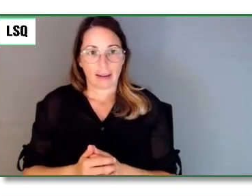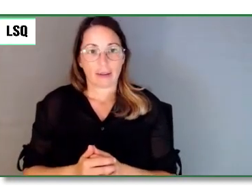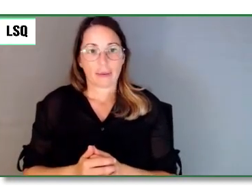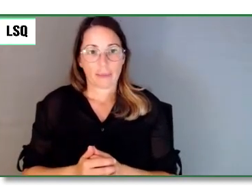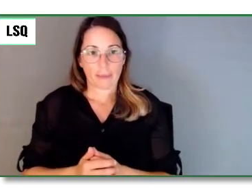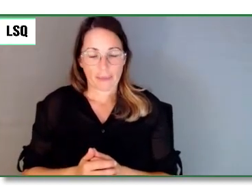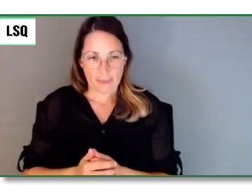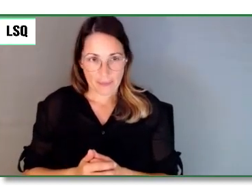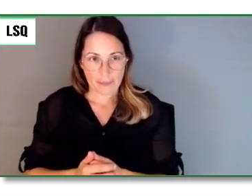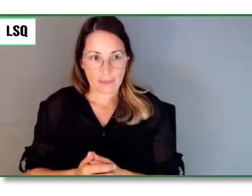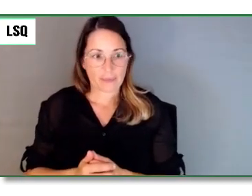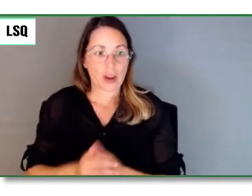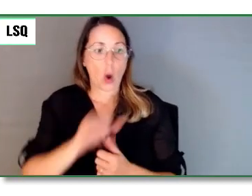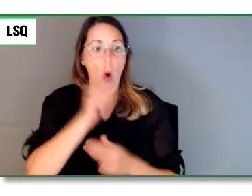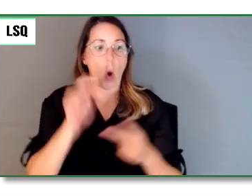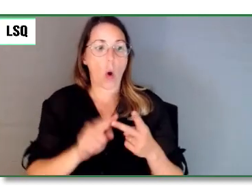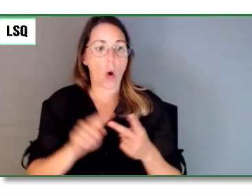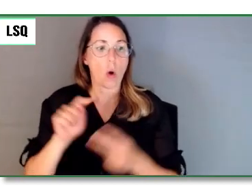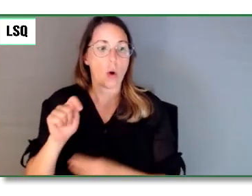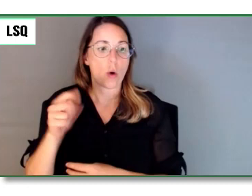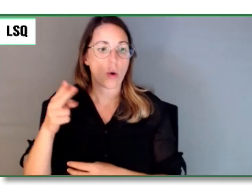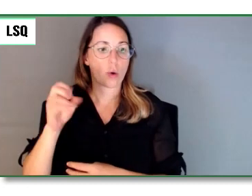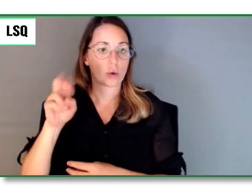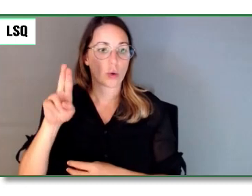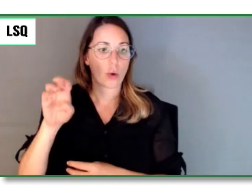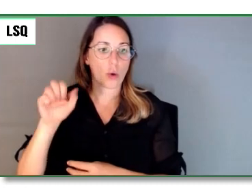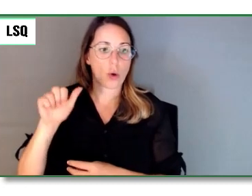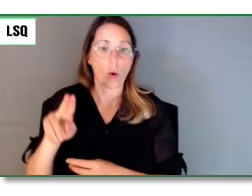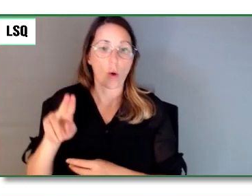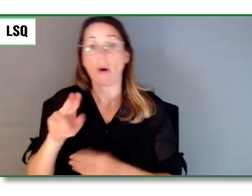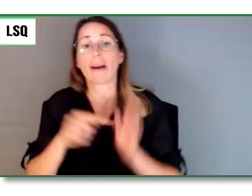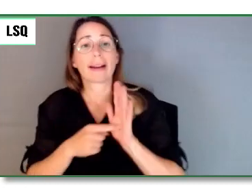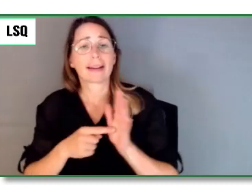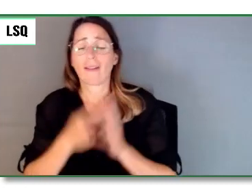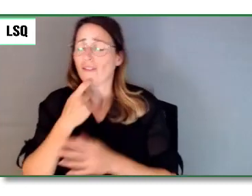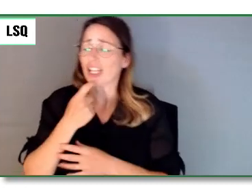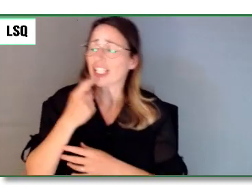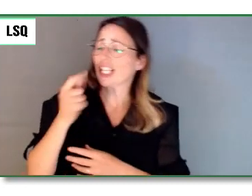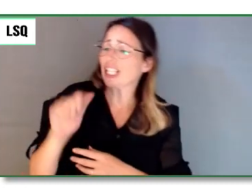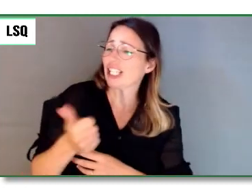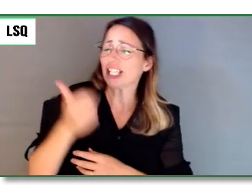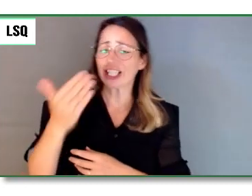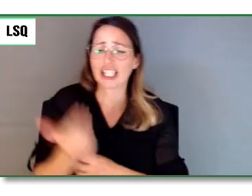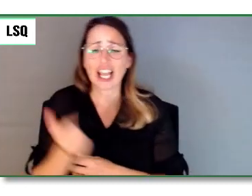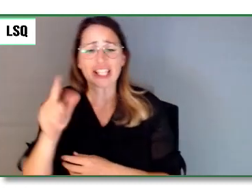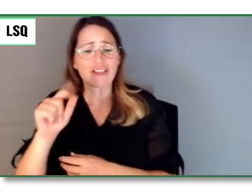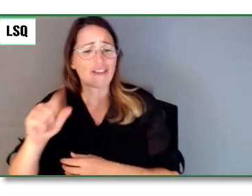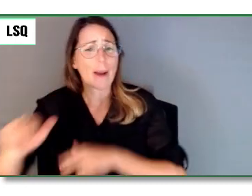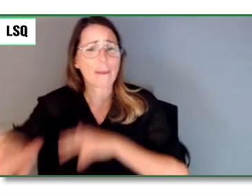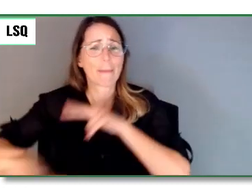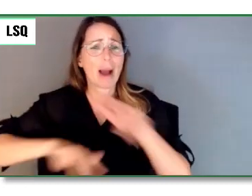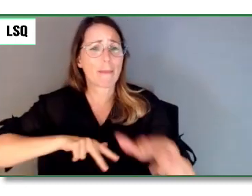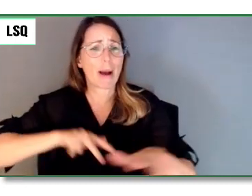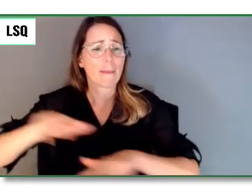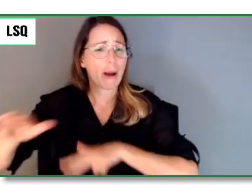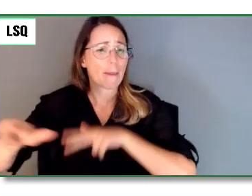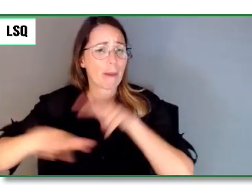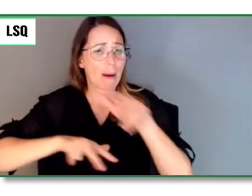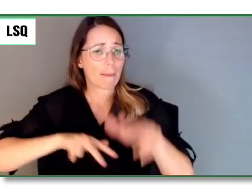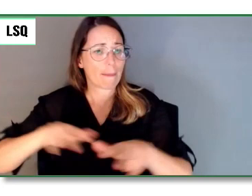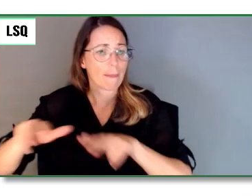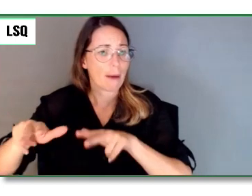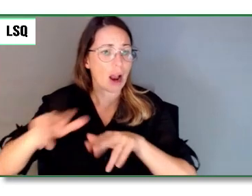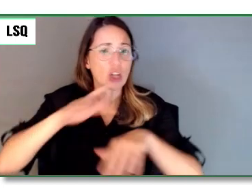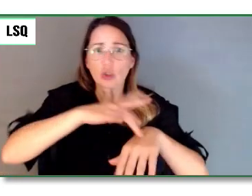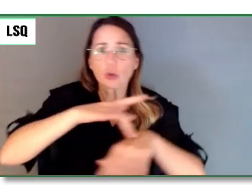ma propre porte, sans passer par aucune maison, sans traverser une route, là où le renard et le vison le font. L'homme et ses affaires, l'église et l'État et